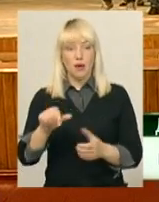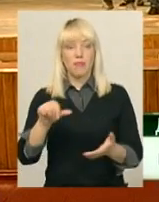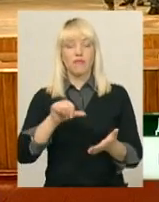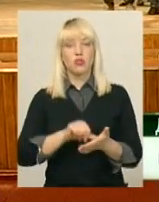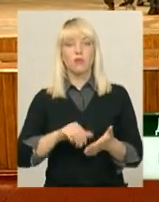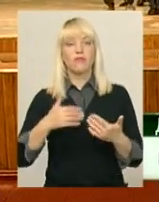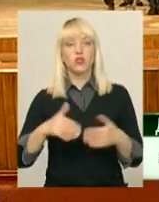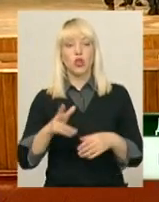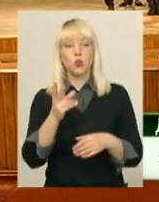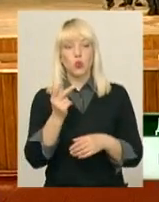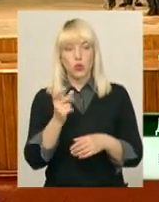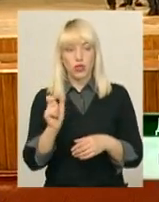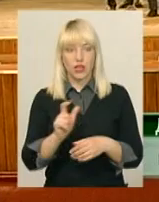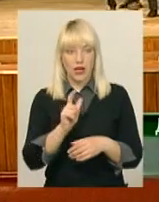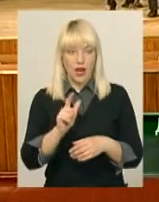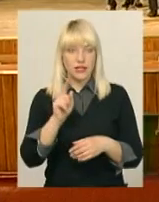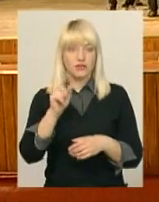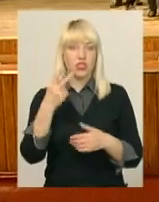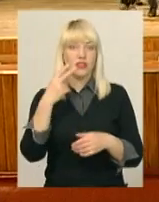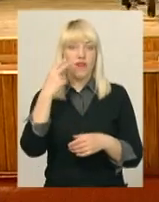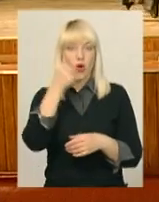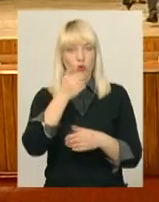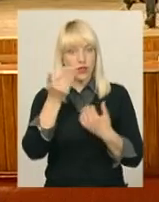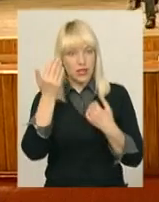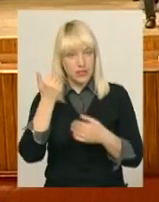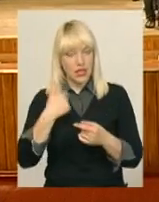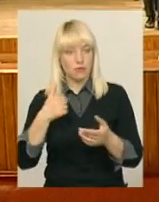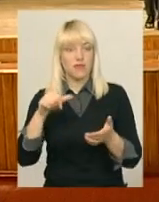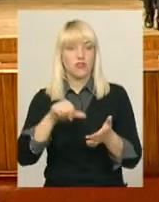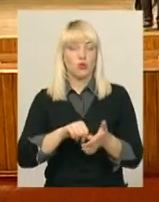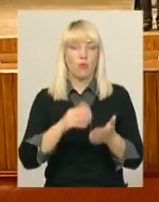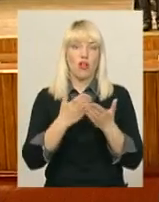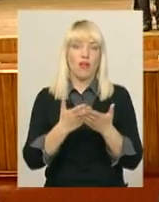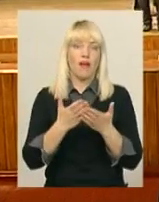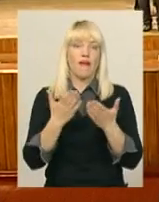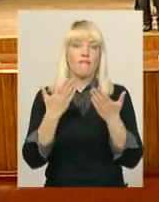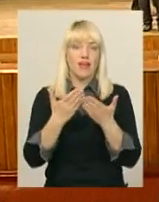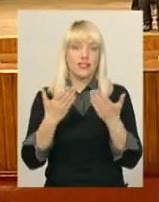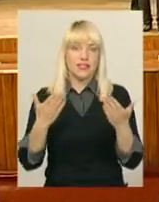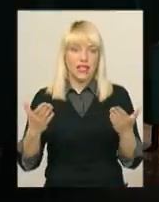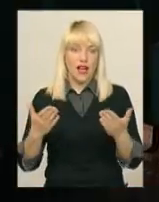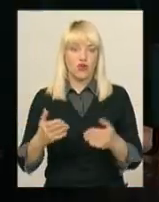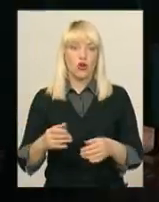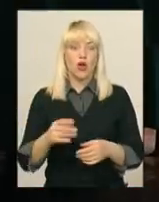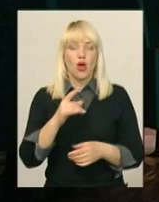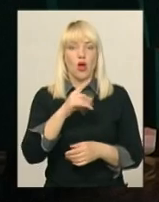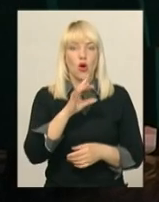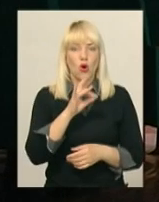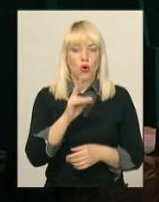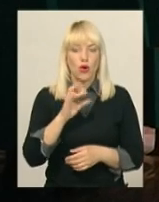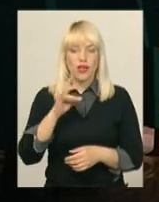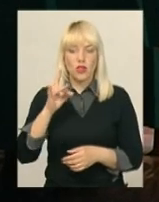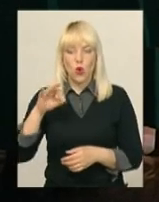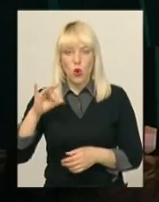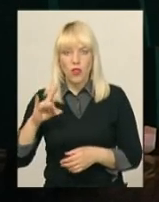другий раз. Два роки тому ми виступали з нашою виставою «Рок-н-рол на закаті». Театр при Хмельницькому